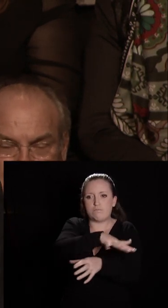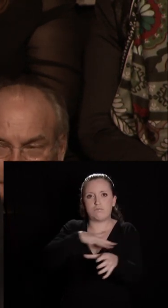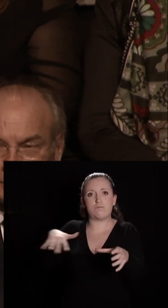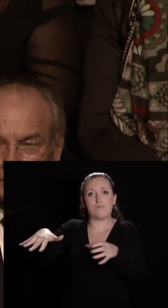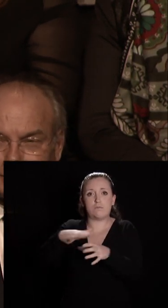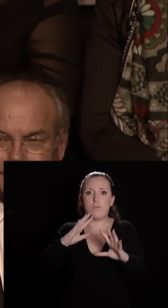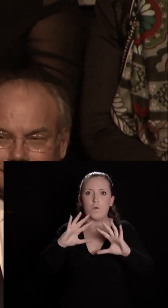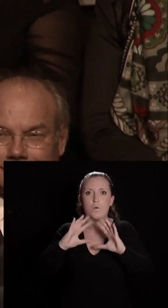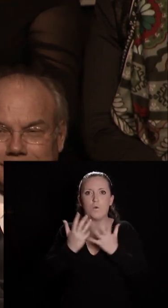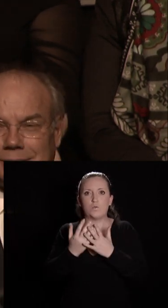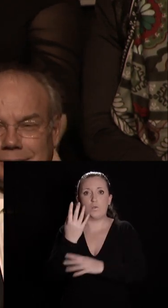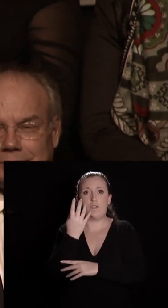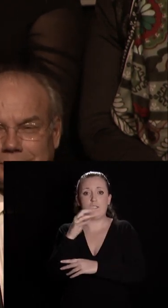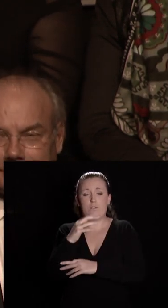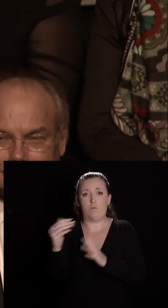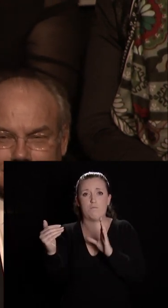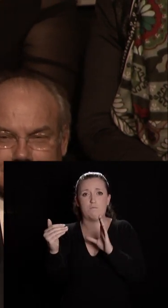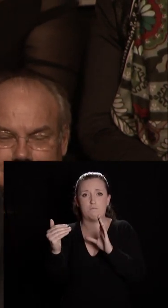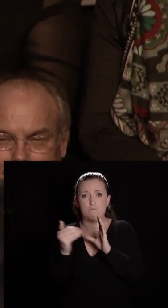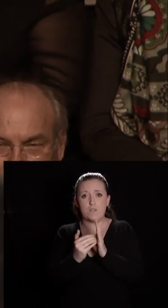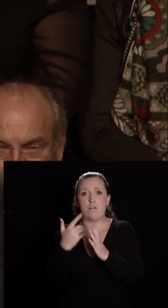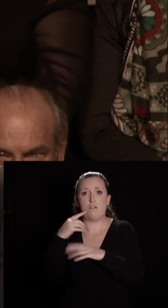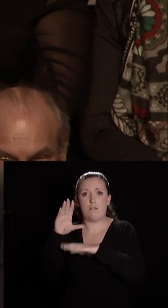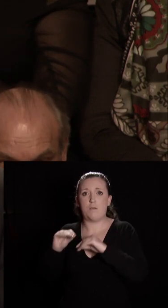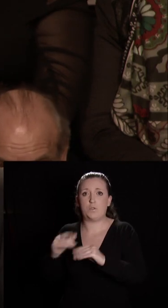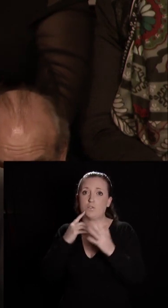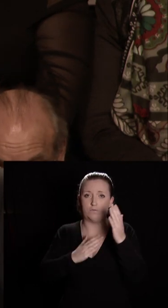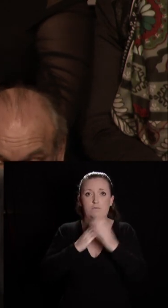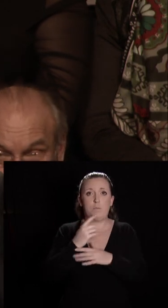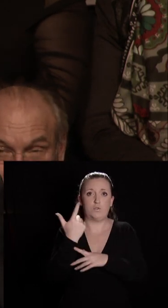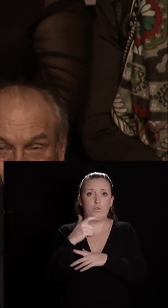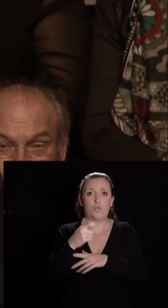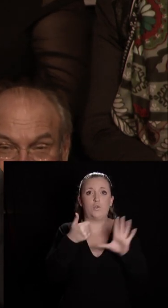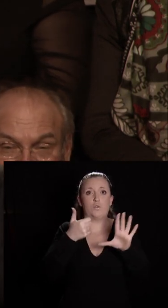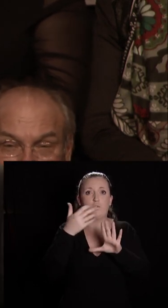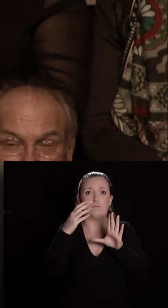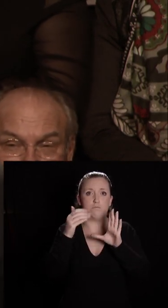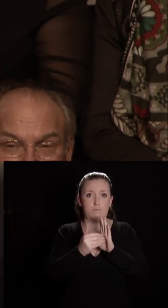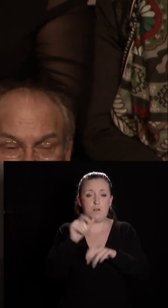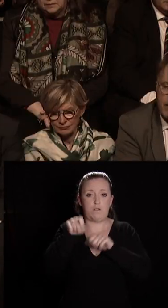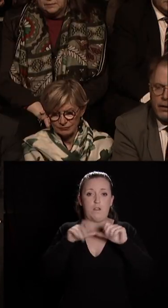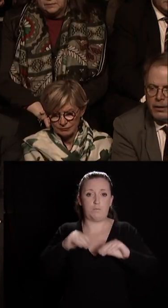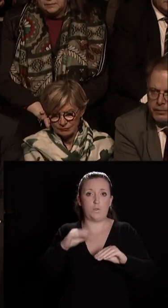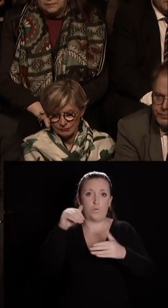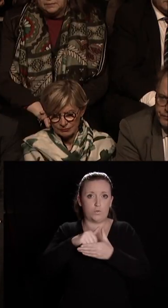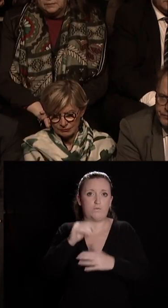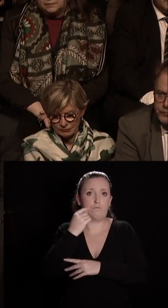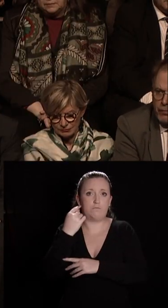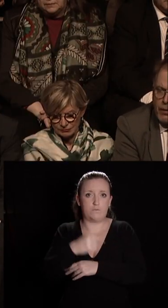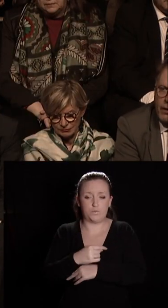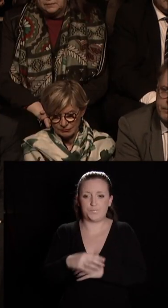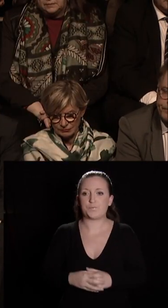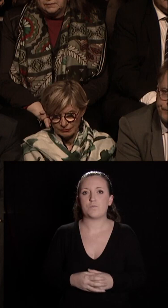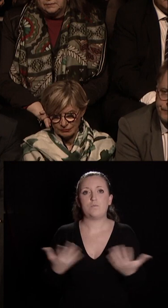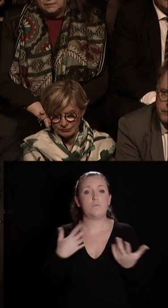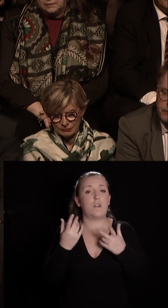000 habitants, bien au-delà des 260 000 habitants de la métropole et de ses communes. La démocratie,